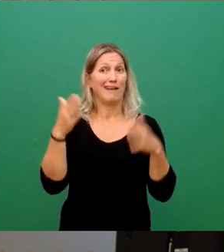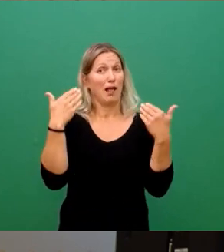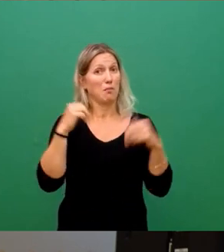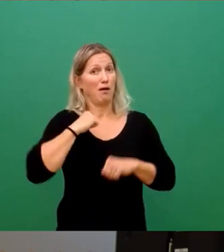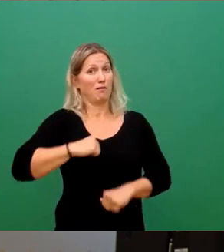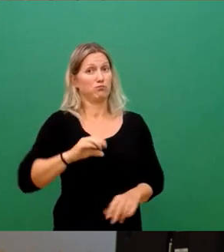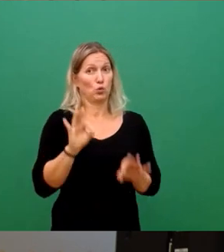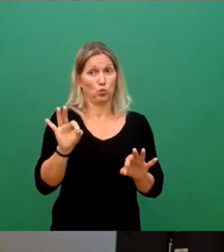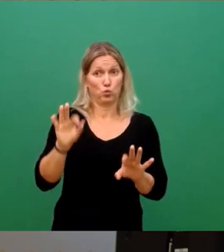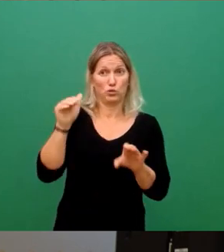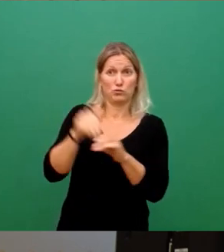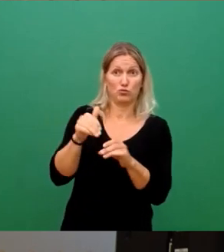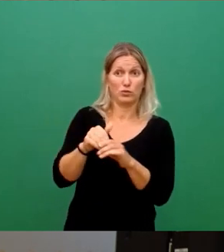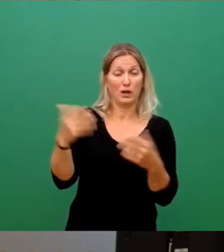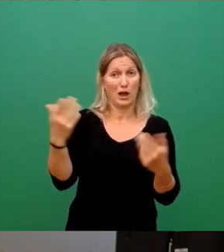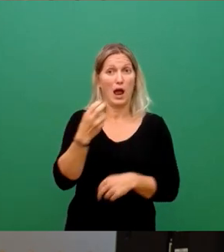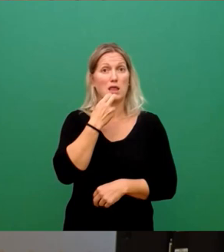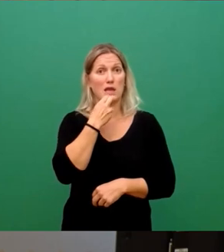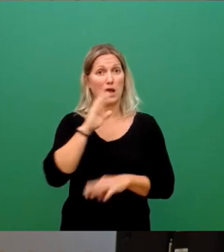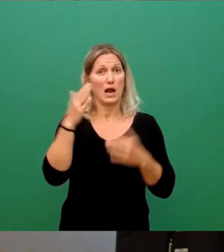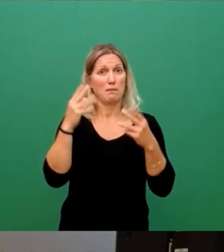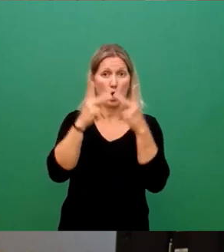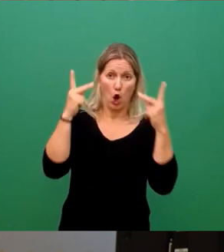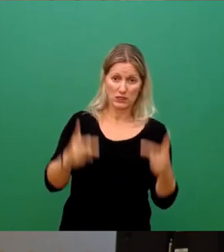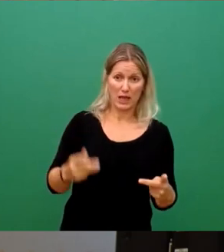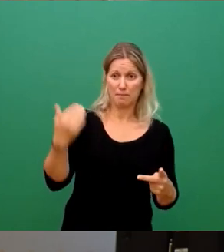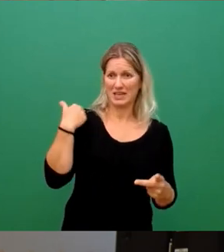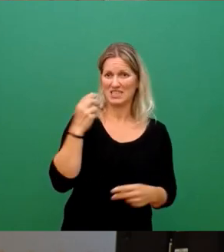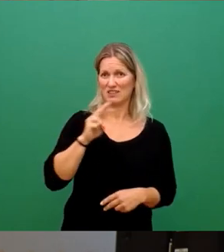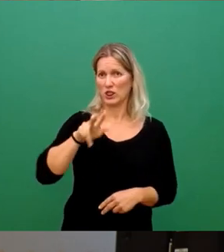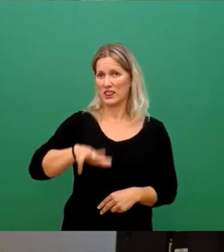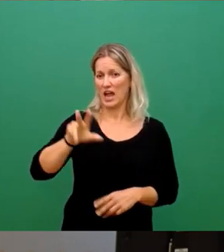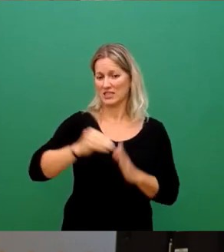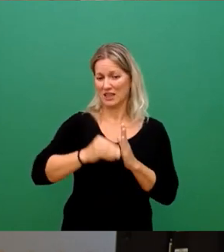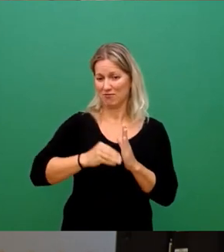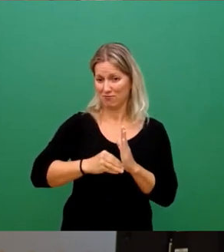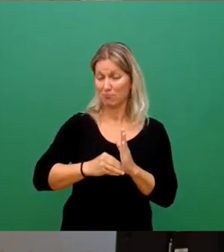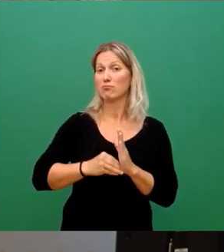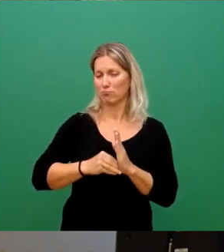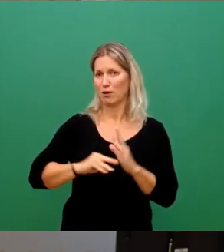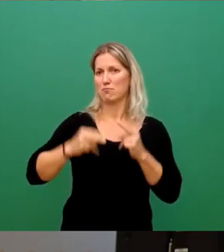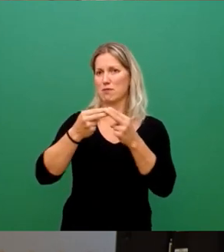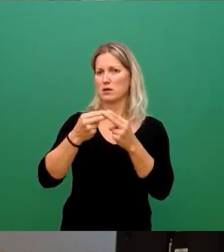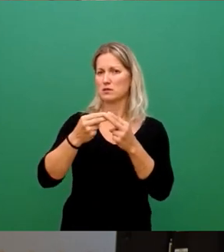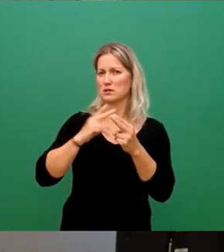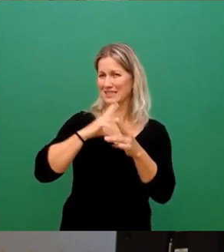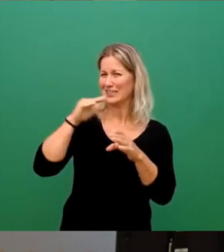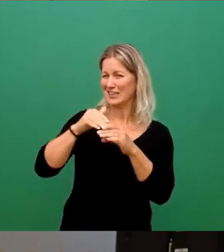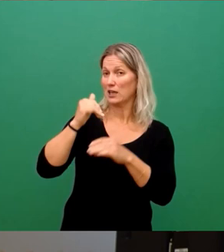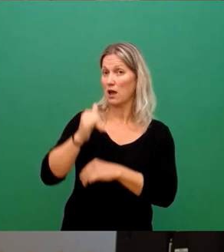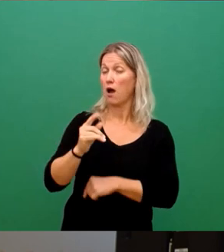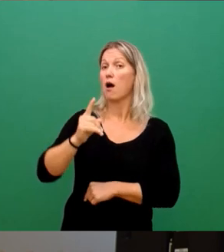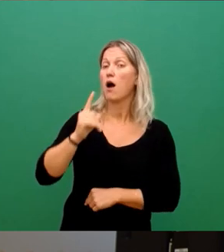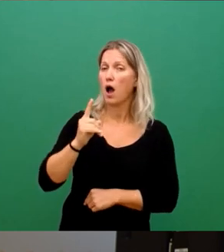das entspricht unserem Energie- und Klimakonzept von 2013. Was es in der Tat tut. Allerdings wissen wir alle, die sich mit dem Thema